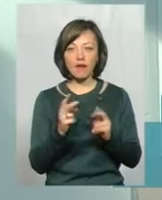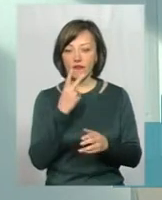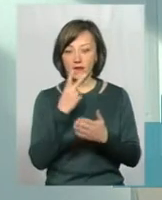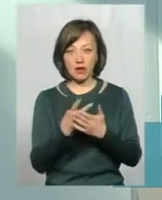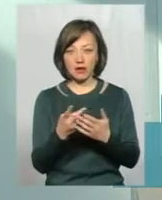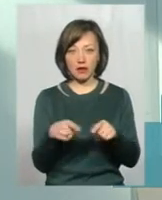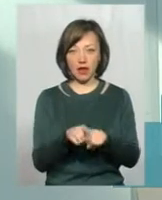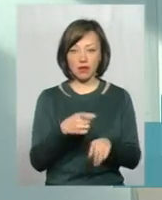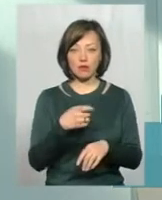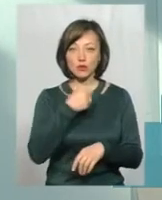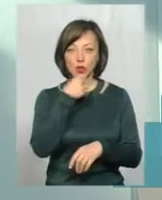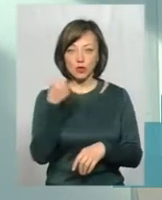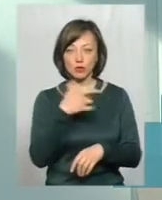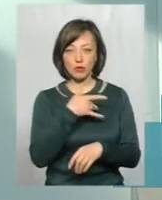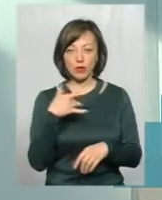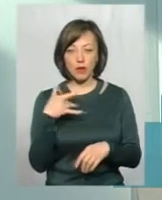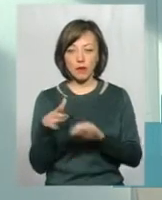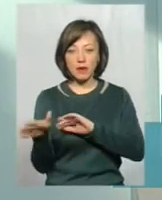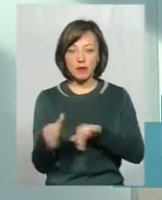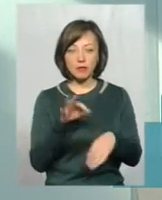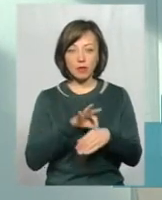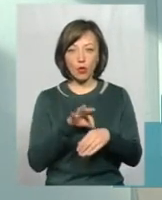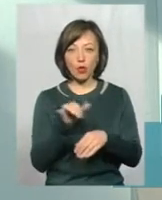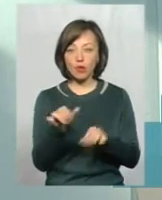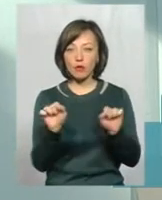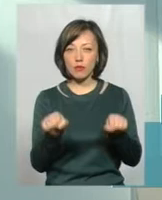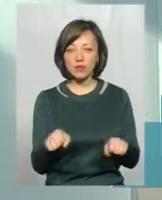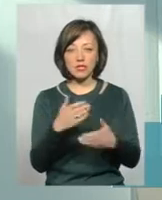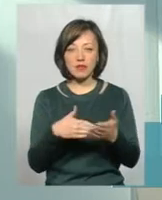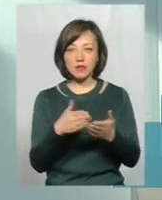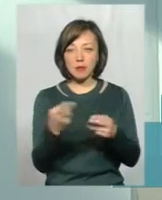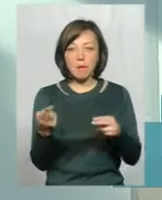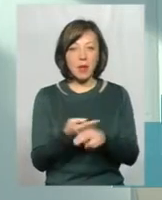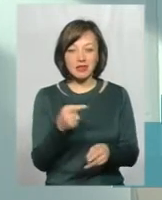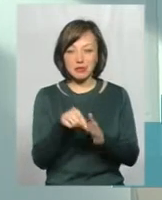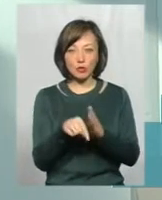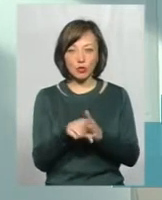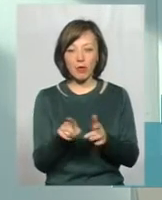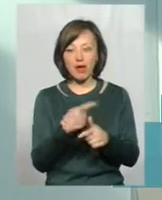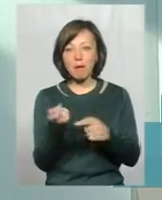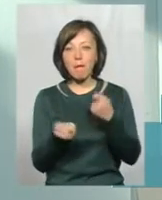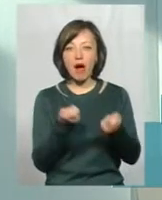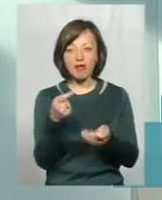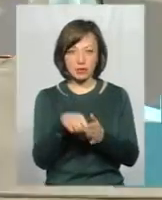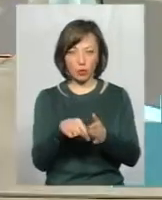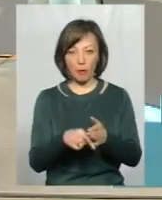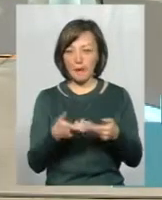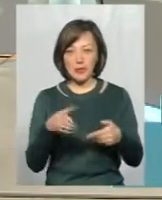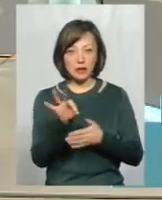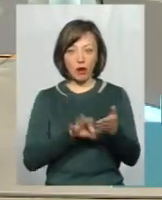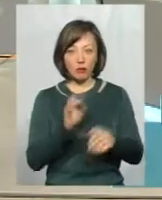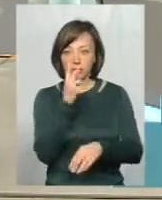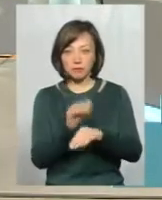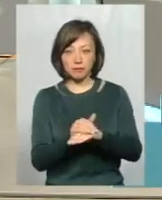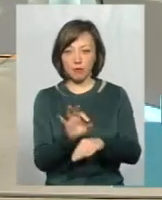виглядять не так, як взрослі болі туберкулізом. І протекати заболівання у них може зовсім бессимптомно чи малосимптомно. І ми зразу не